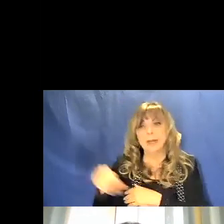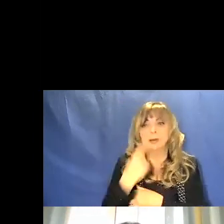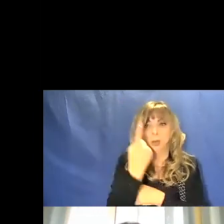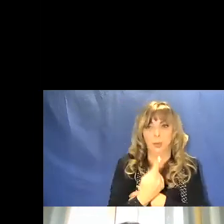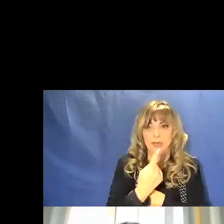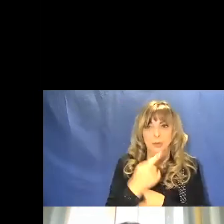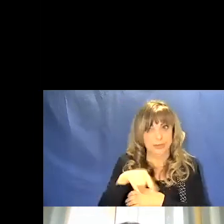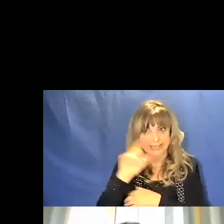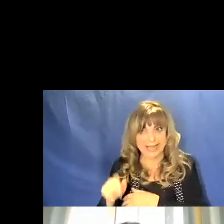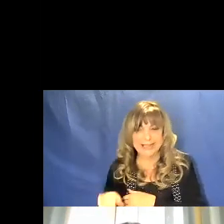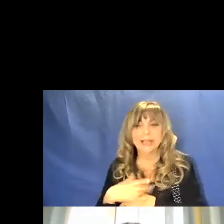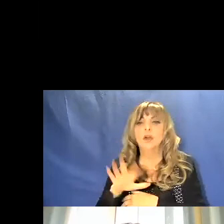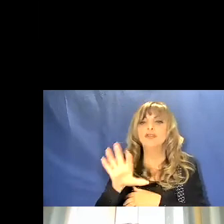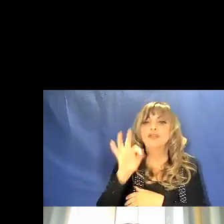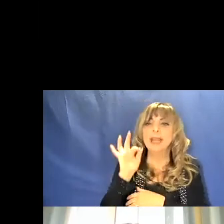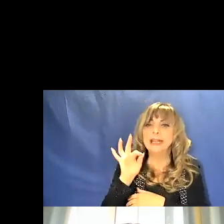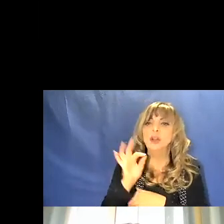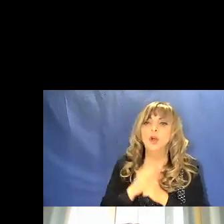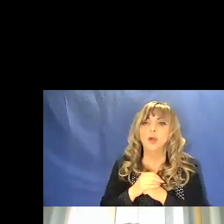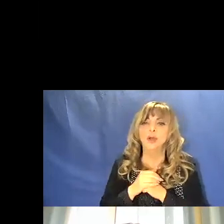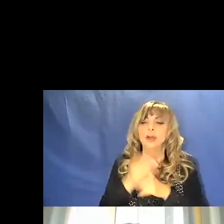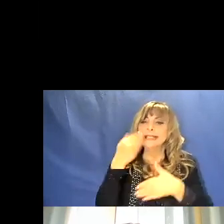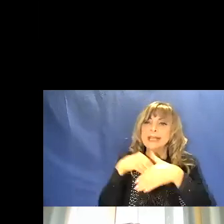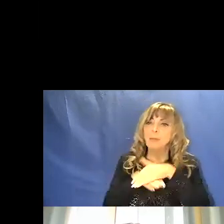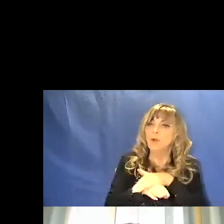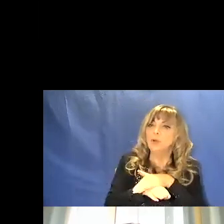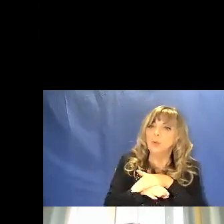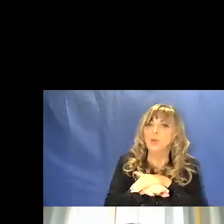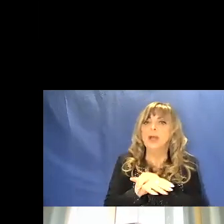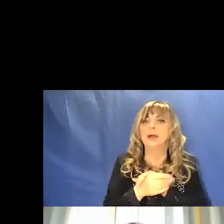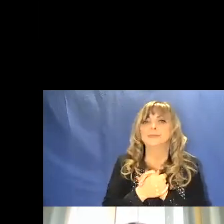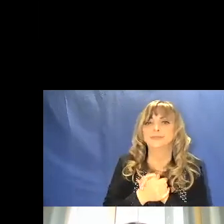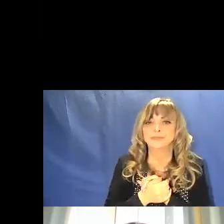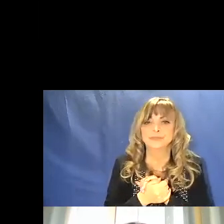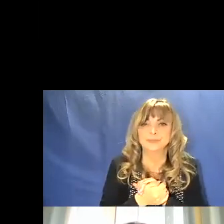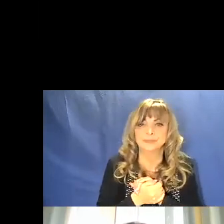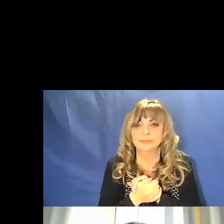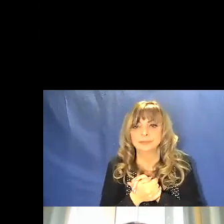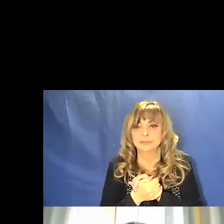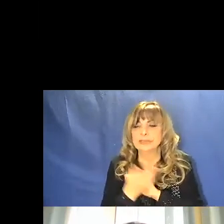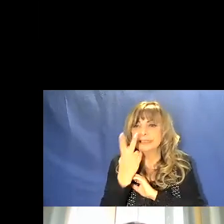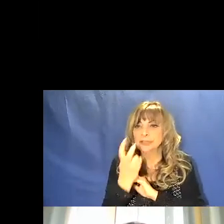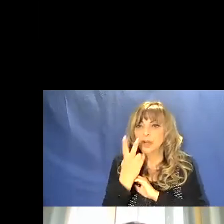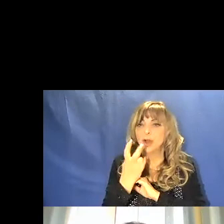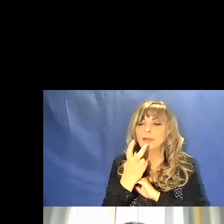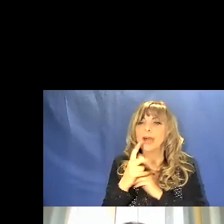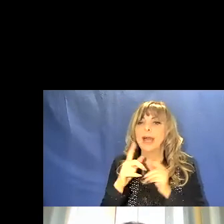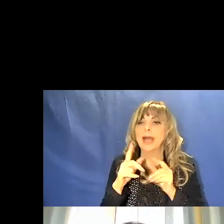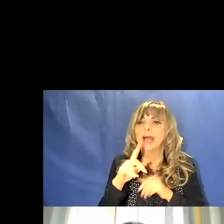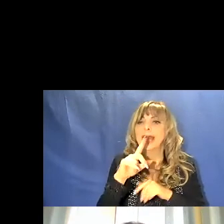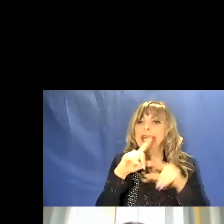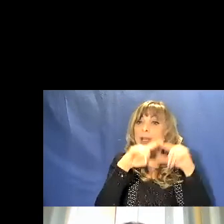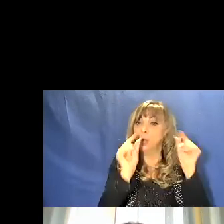quella che ho scelto è una sepoltura che si trova in Liguria alla